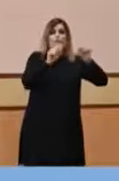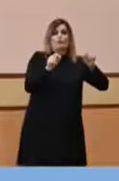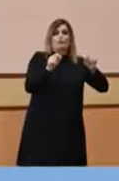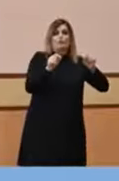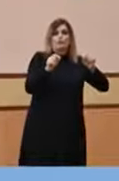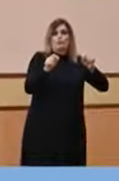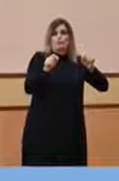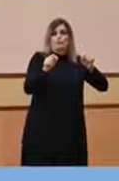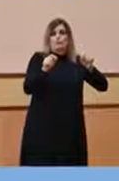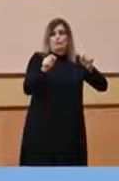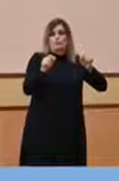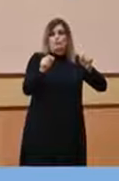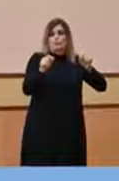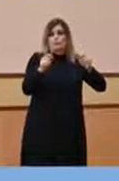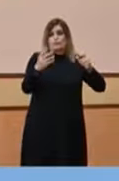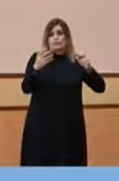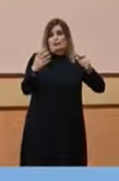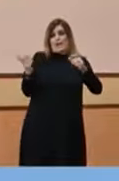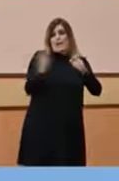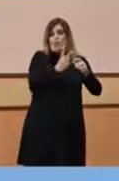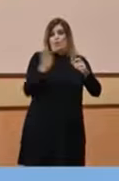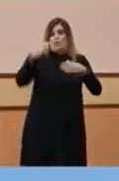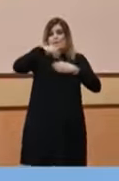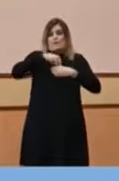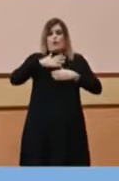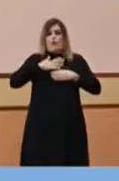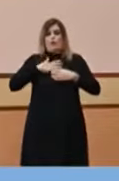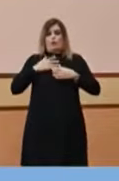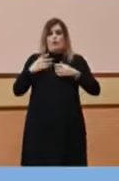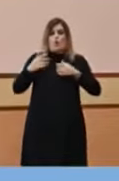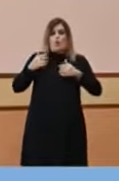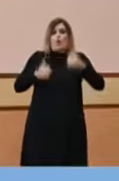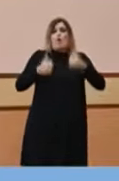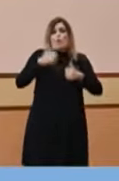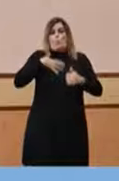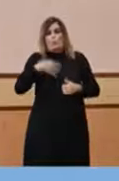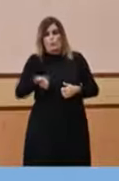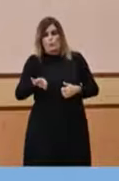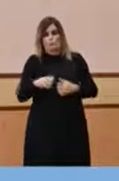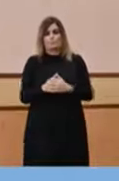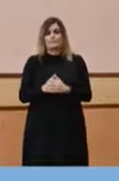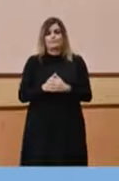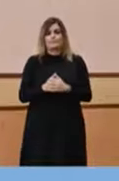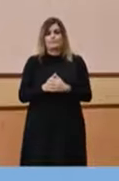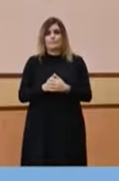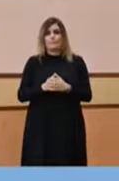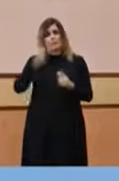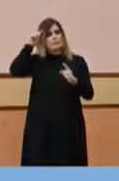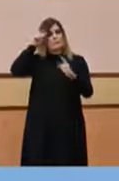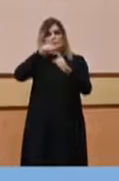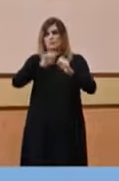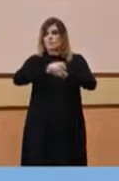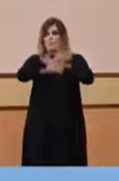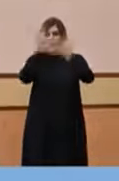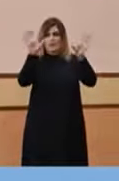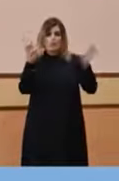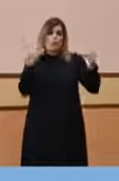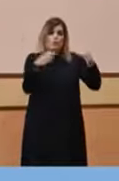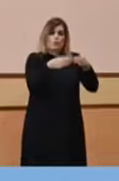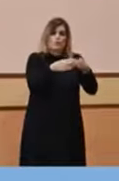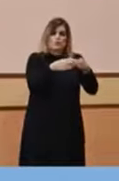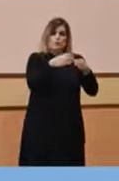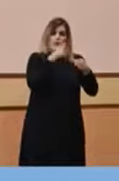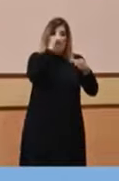poden ser que dos virus competeixen. Els objectius, els ha dit la consellera, simplement, majors de 60 anys,